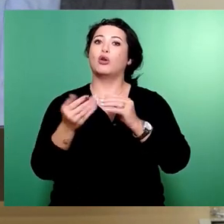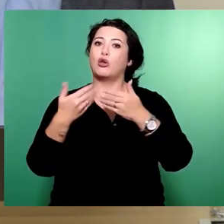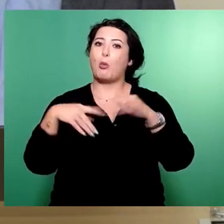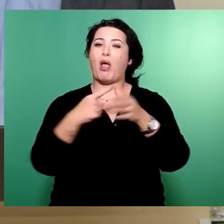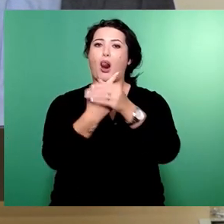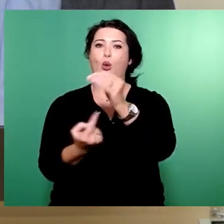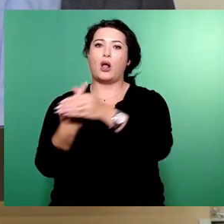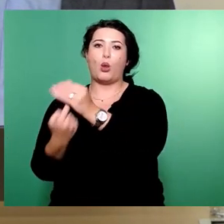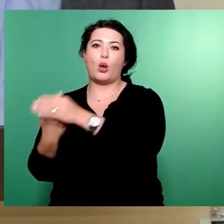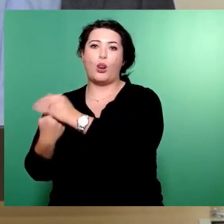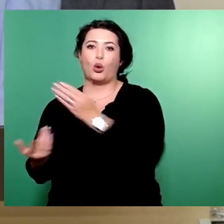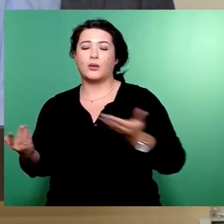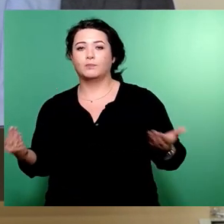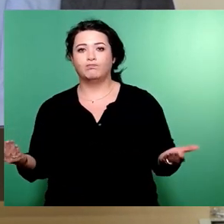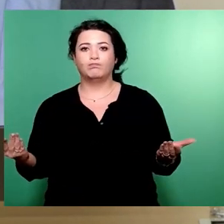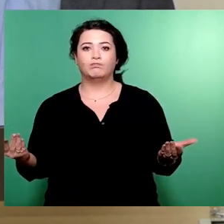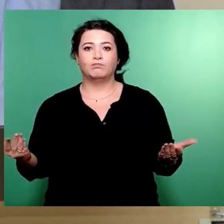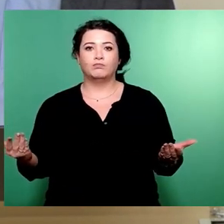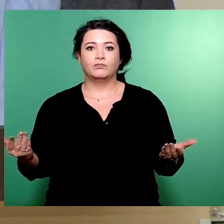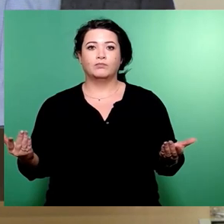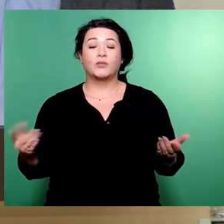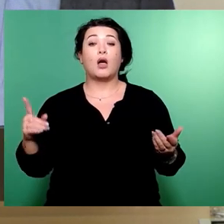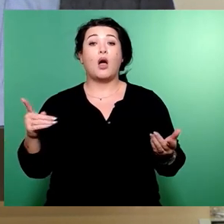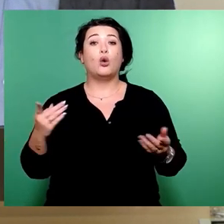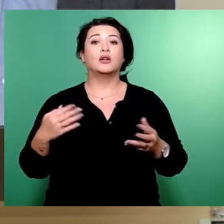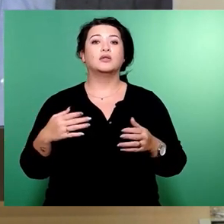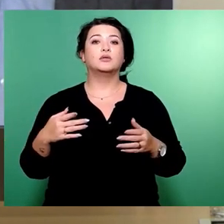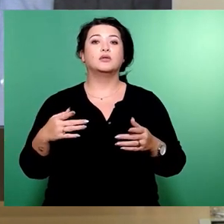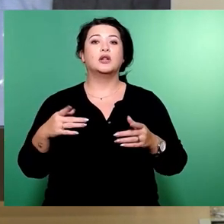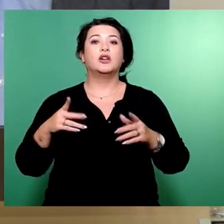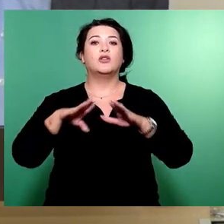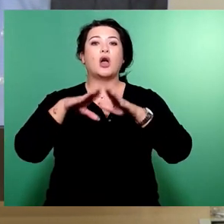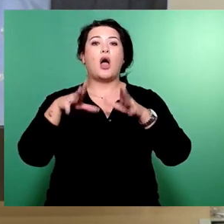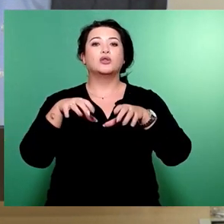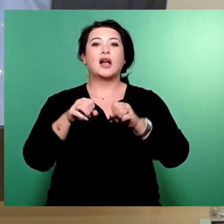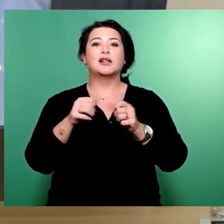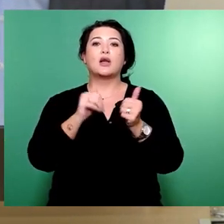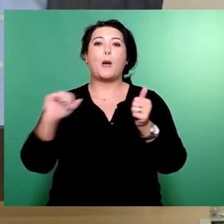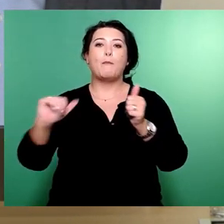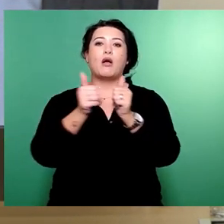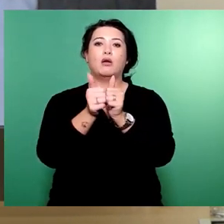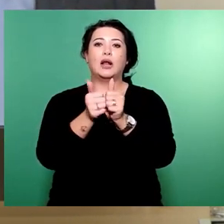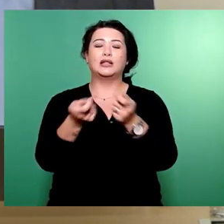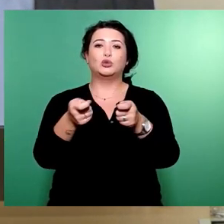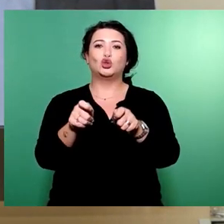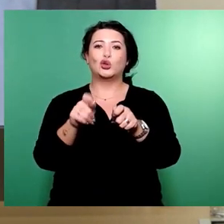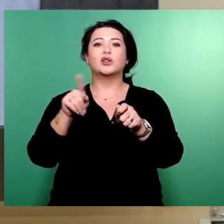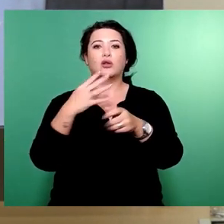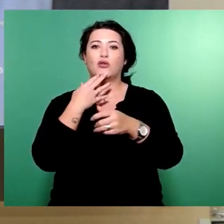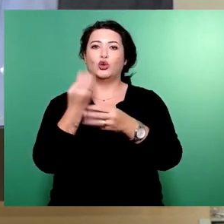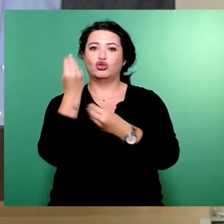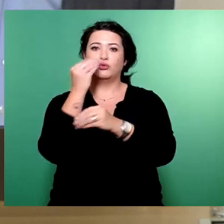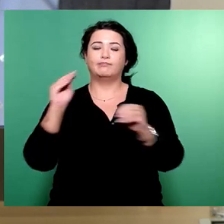Gestatten Sie mir noch einen Hinweis zu dem sogenannten Haushaltbegleitsbeschluss. In der